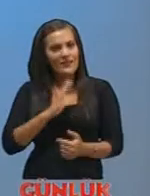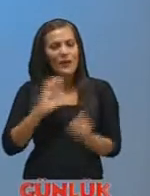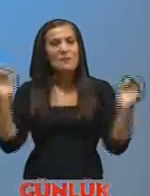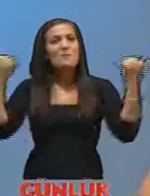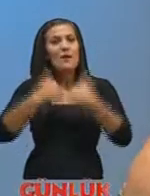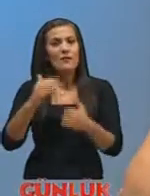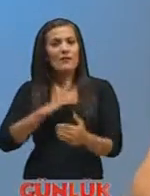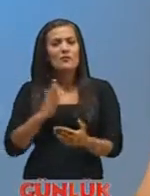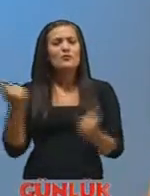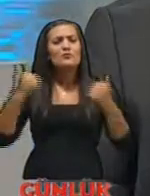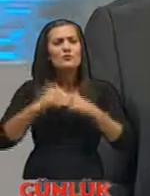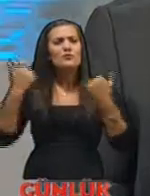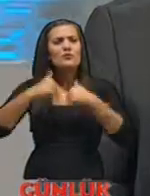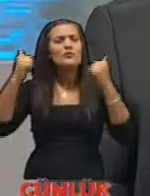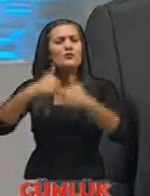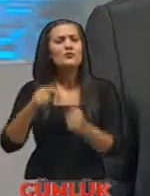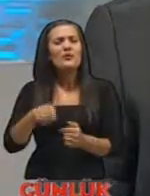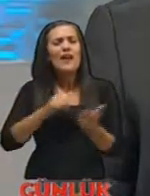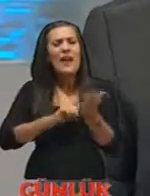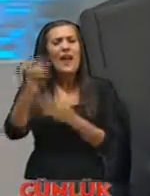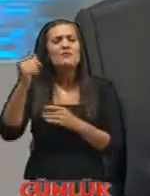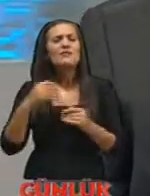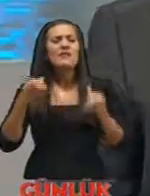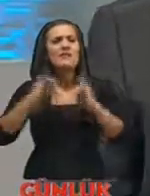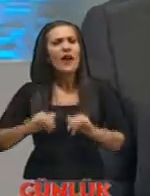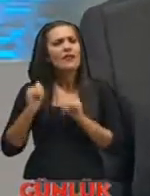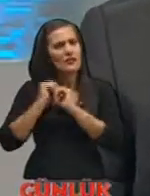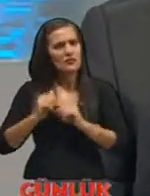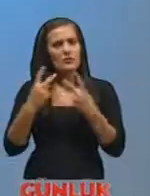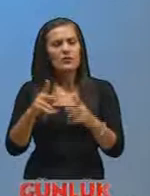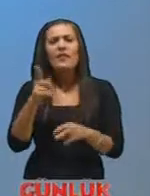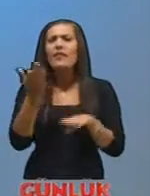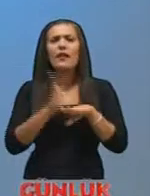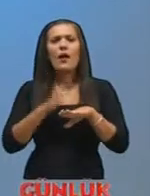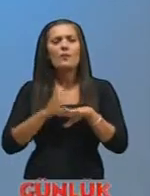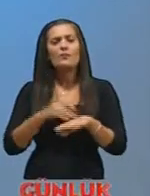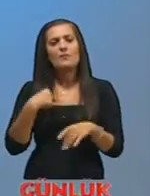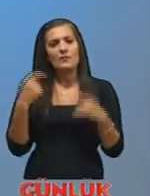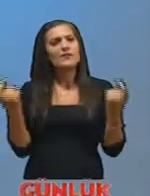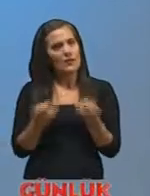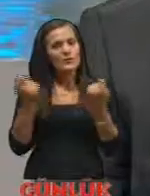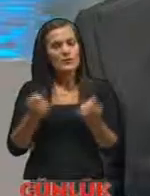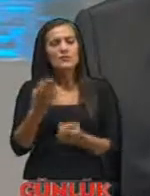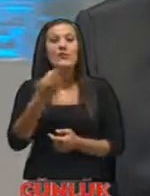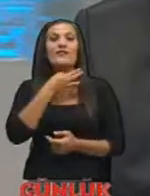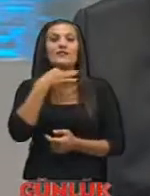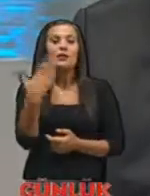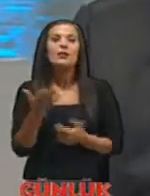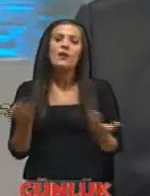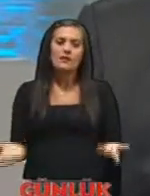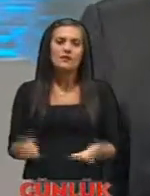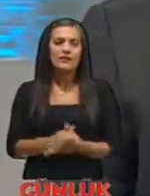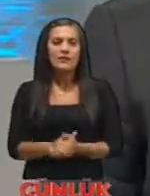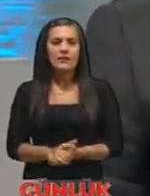Mantonuz var Üst üste üst üste Ve bunların hepsini Rahatlıkla taşıyabiliyorsunuz Neler yapıyorsunuz Taşımaya çalışıyorum Evet Çok teşekkür ederim Aslında